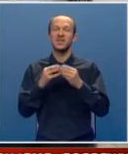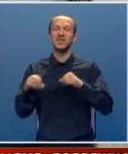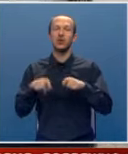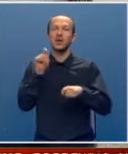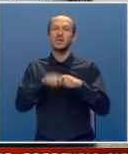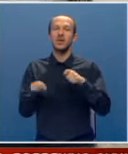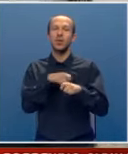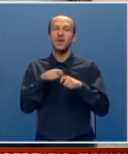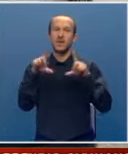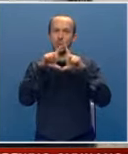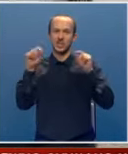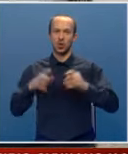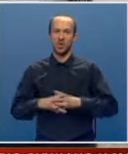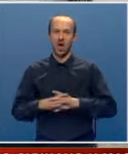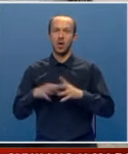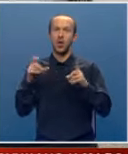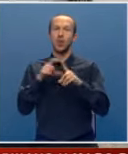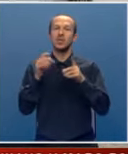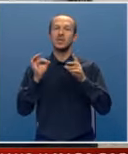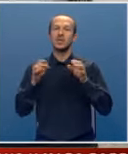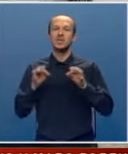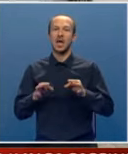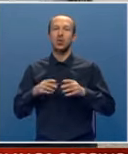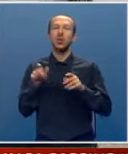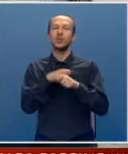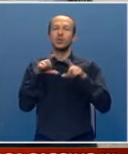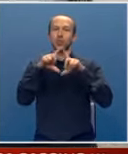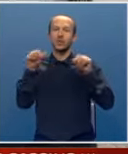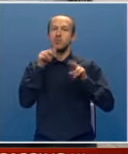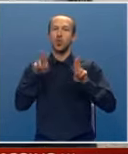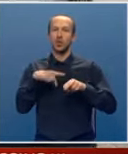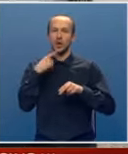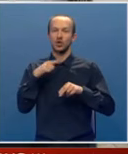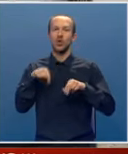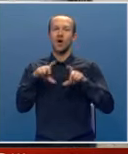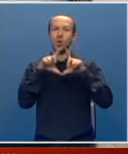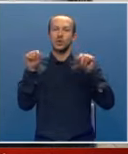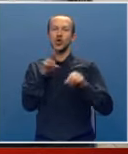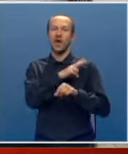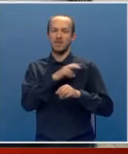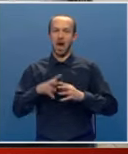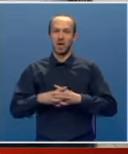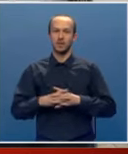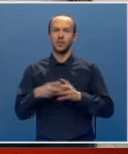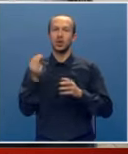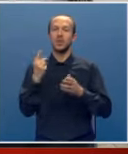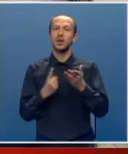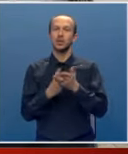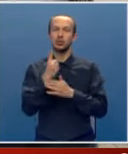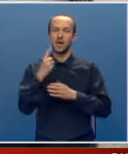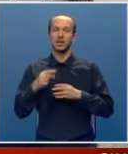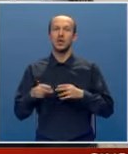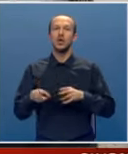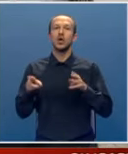kaznopopravnih ustanova, znači o stanju kaznopopravnih ustanova i mogu vam reći da ova ustanova ima dobre rezultate, da